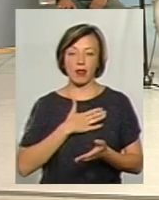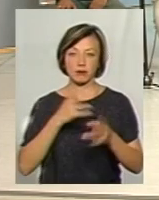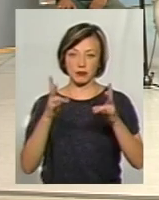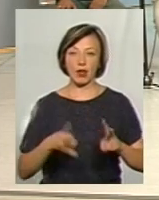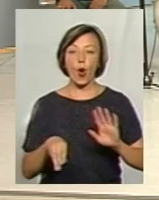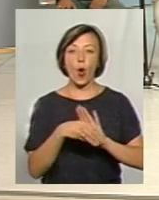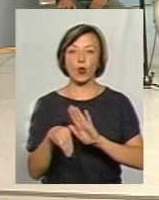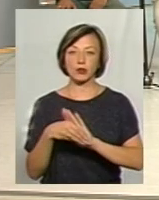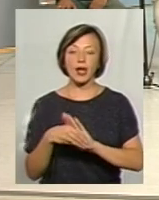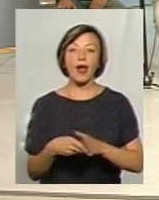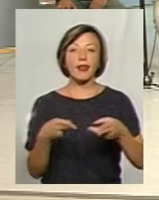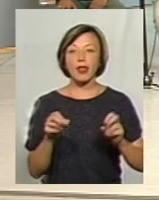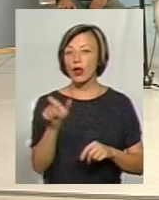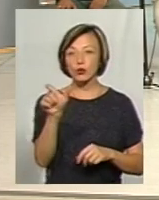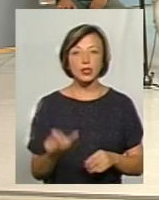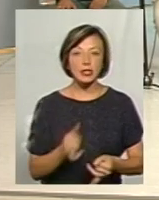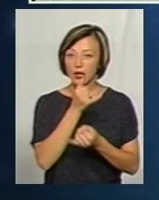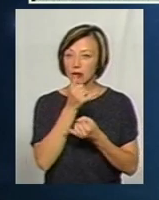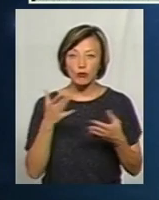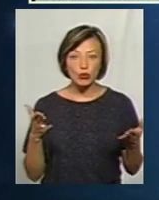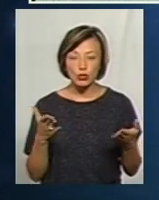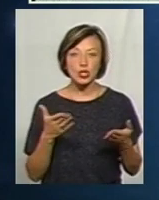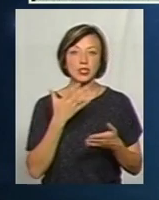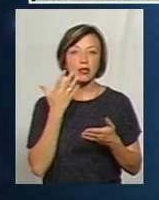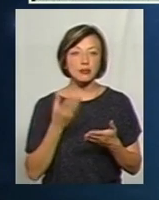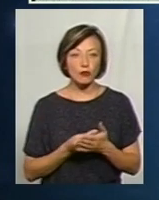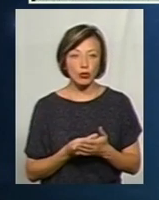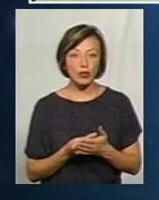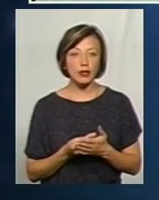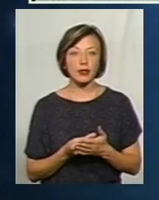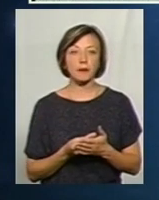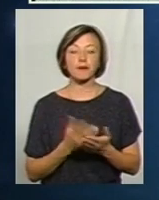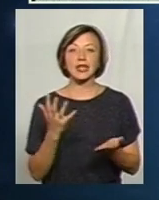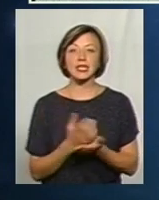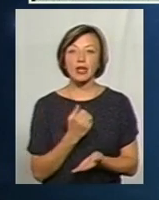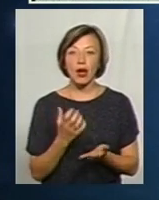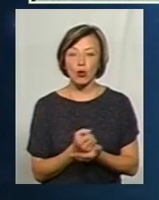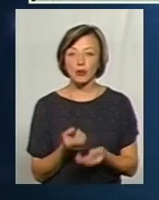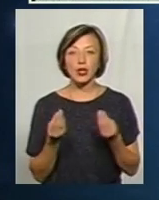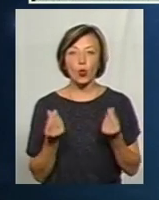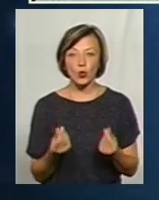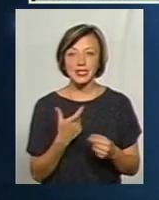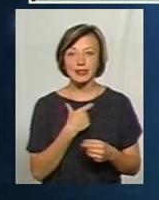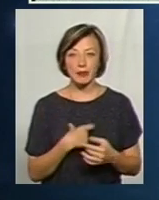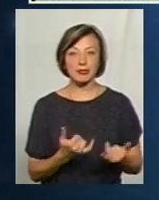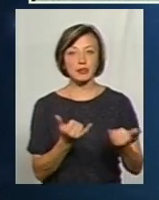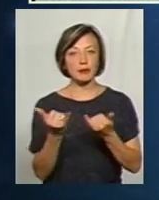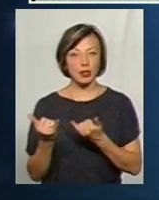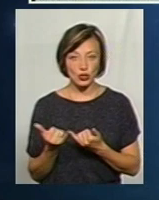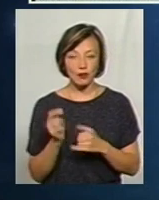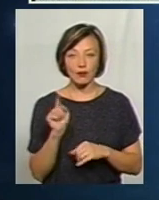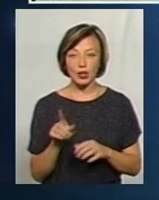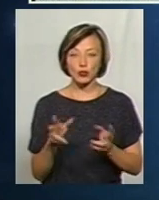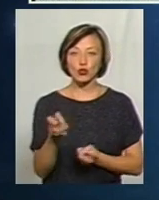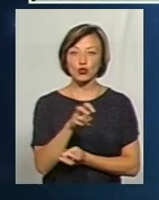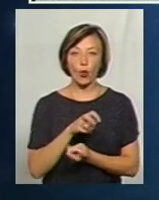Звичайно, там де людина не може за свої зароблені кошти себе забезпечити, вона